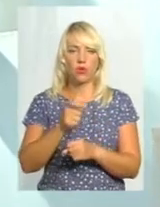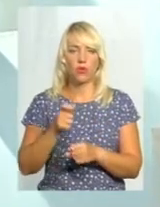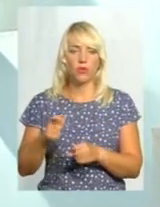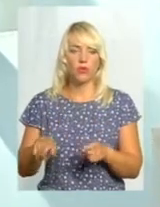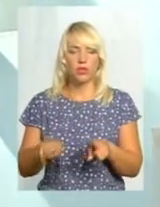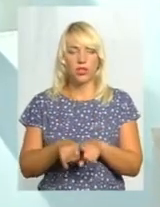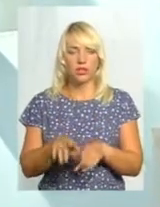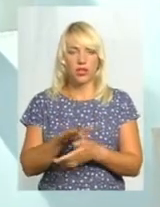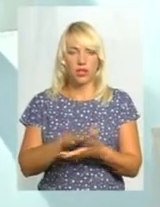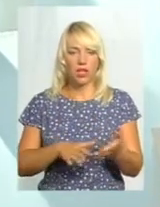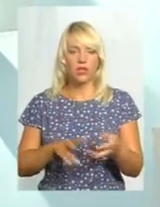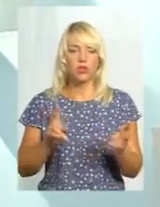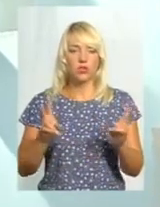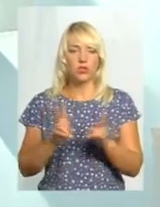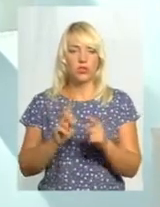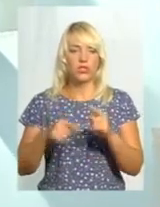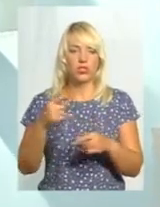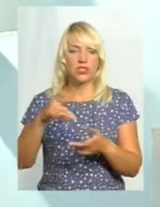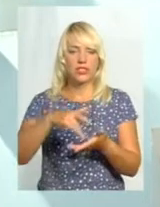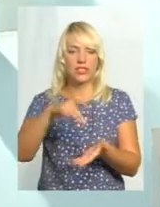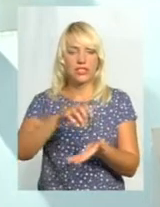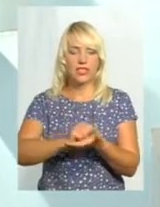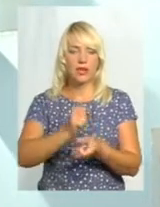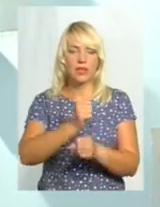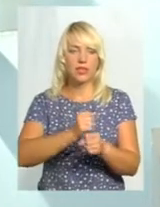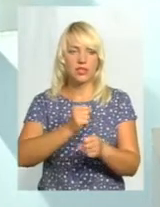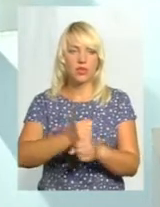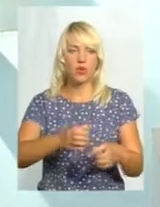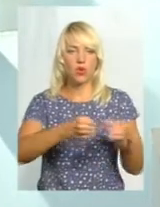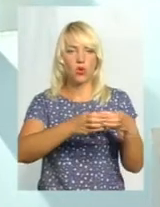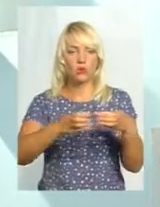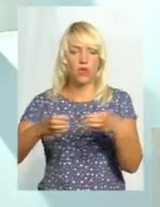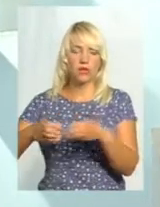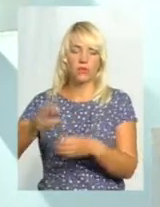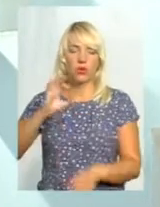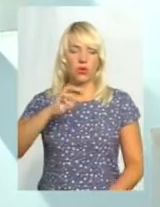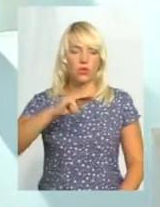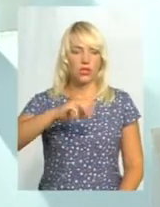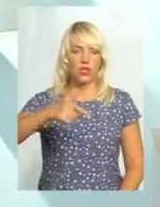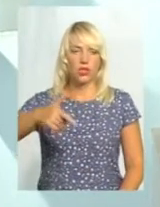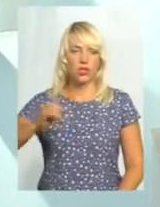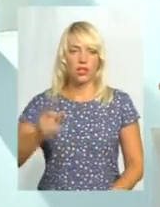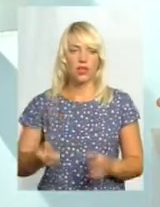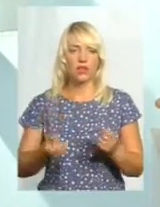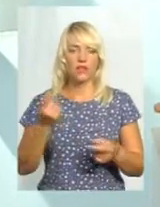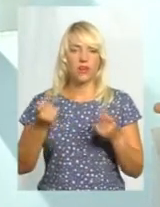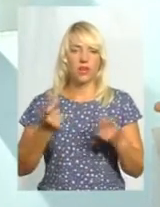працюємо знову таки через центри зайнятості, співпрацюємо з громадами з ОТГ і розповідаємо їм про те, і виявляються люди на місцях, не знають про те,